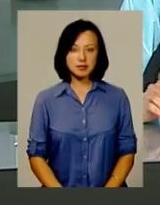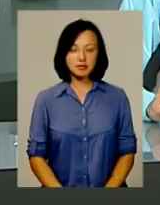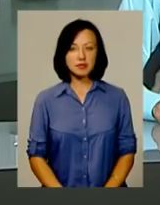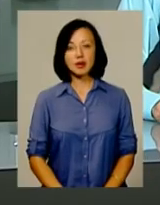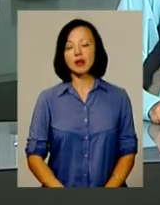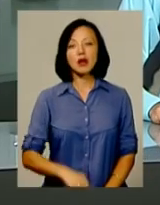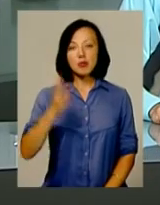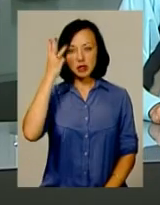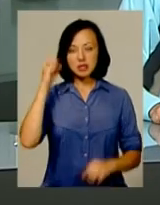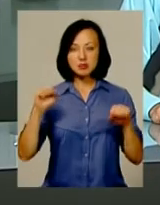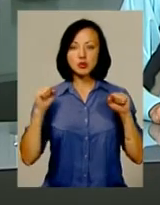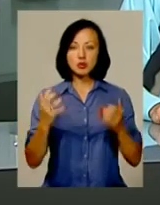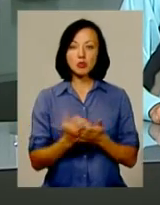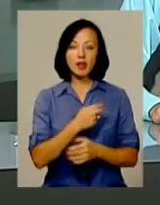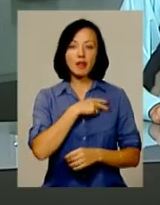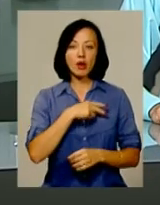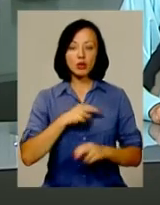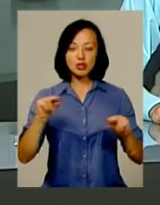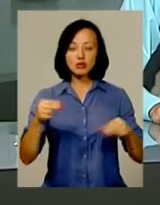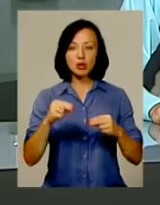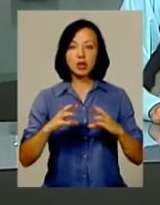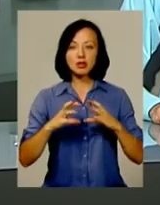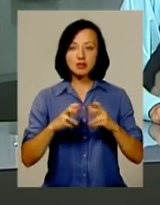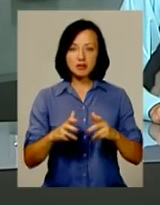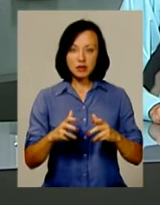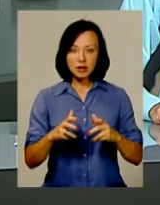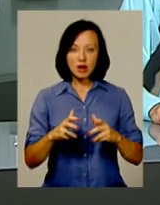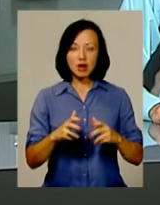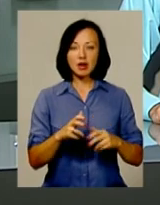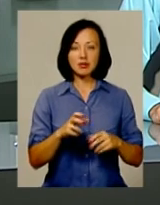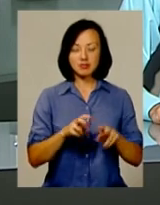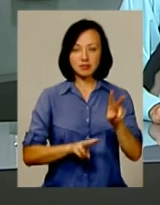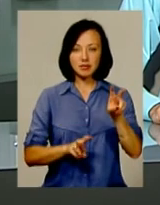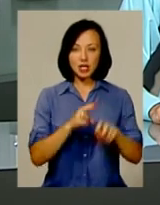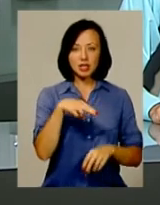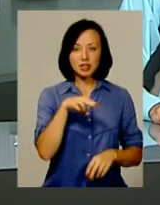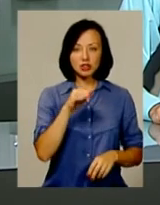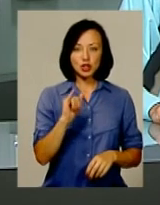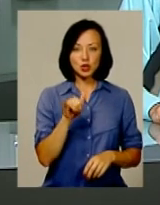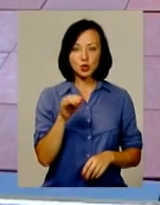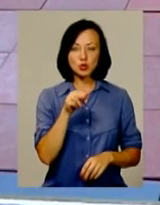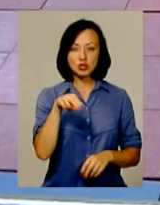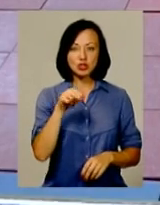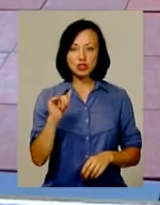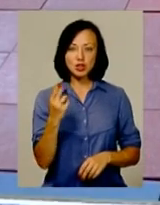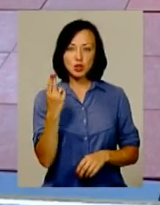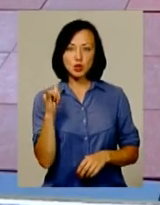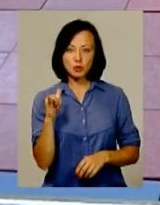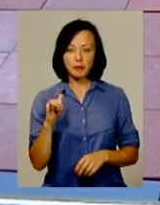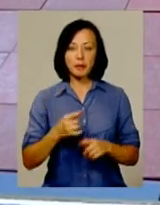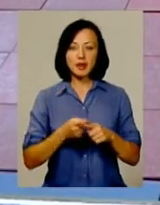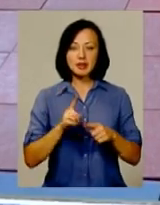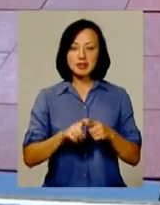Подільські спортсмени здобули нагороди із чемпіонату світу із комбат-джиу-джитсу. Змагання проходили у місті Спліт, що у Хорватії.